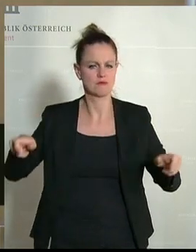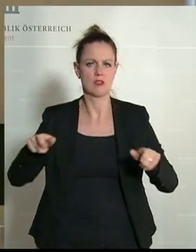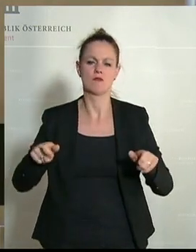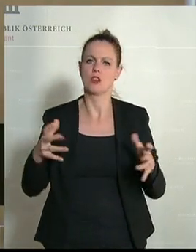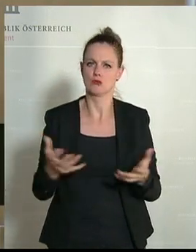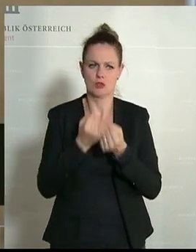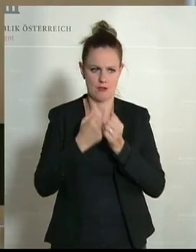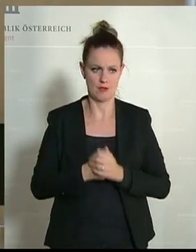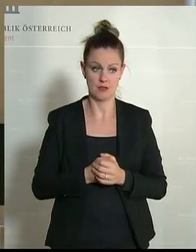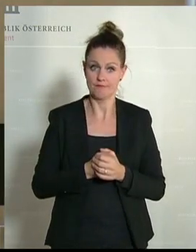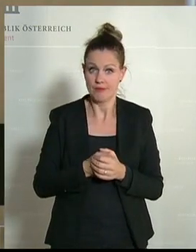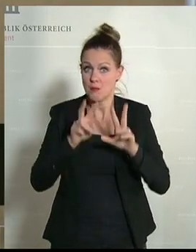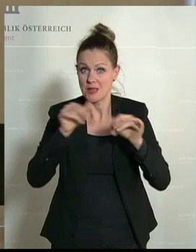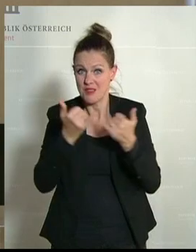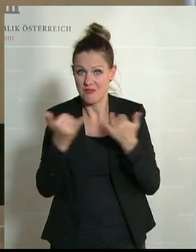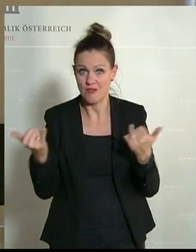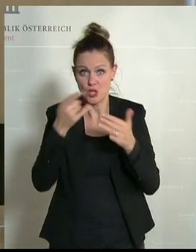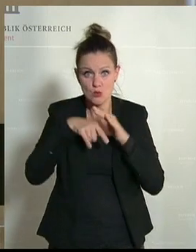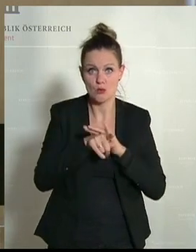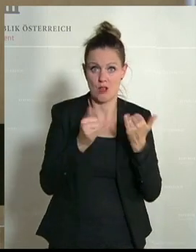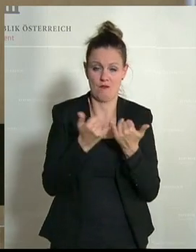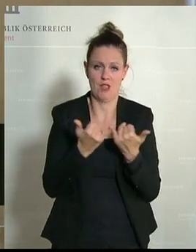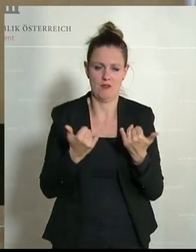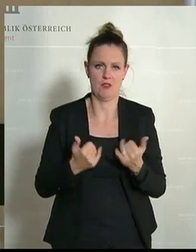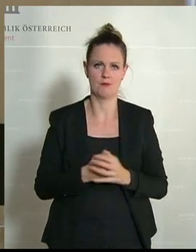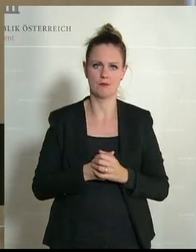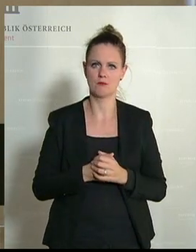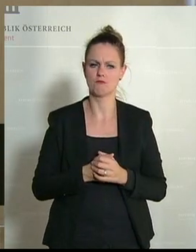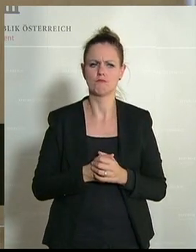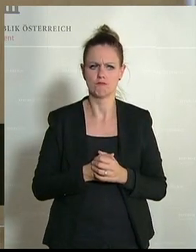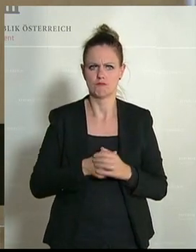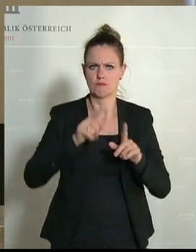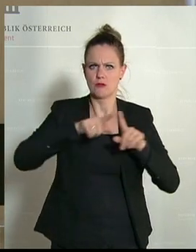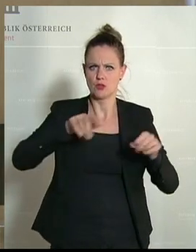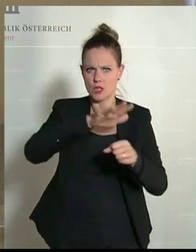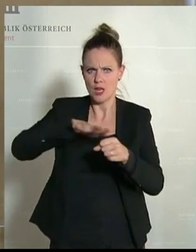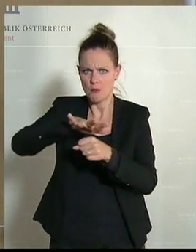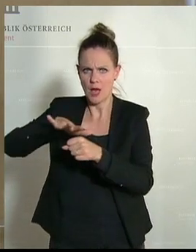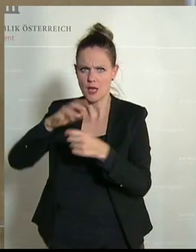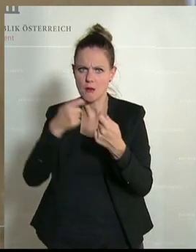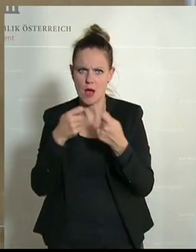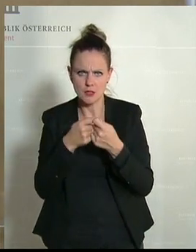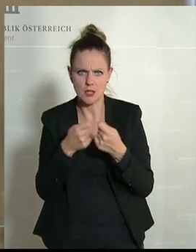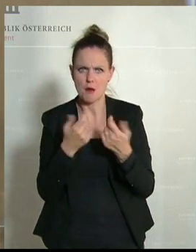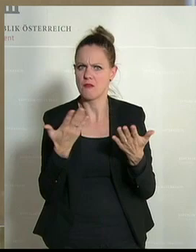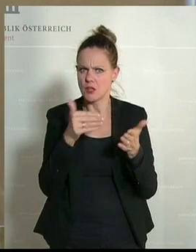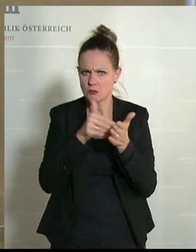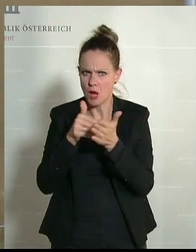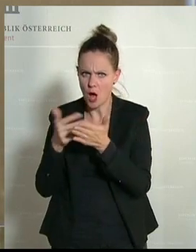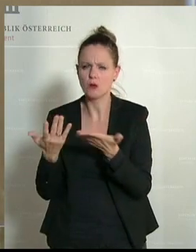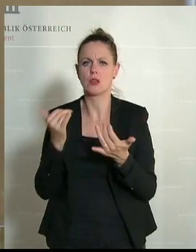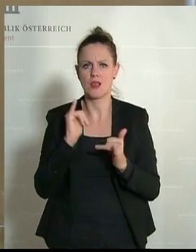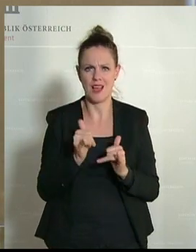schaffen. Die Frage ist immer, wie man den Zugang wählt dazu. Natürlich hören wir über viele Bereiche hinweg, welche Maßnahmen zu setzen sind, aber ich glaube,